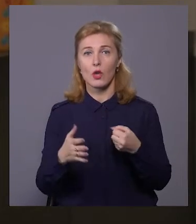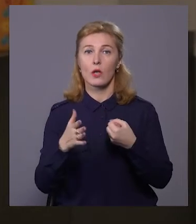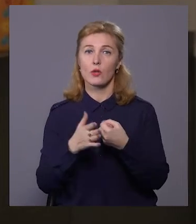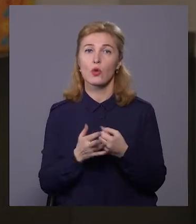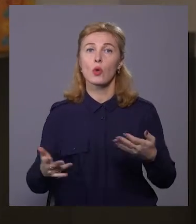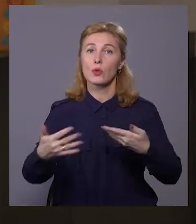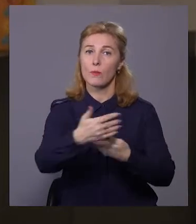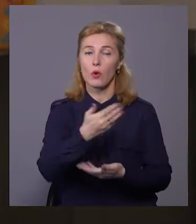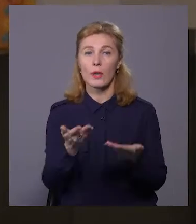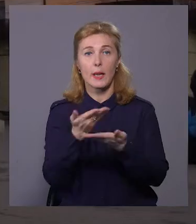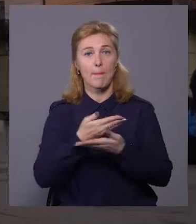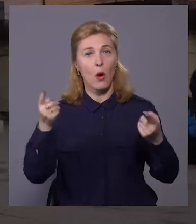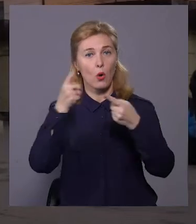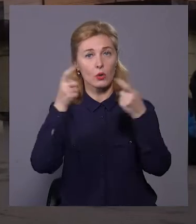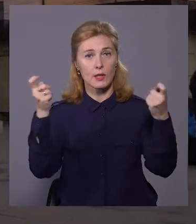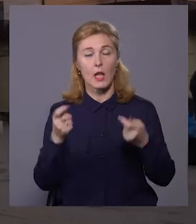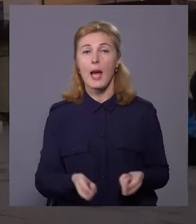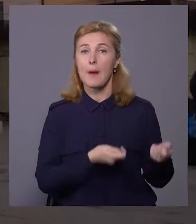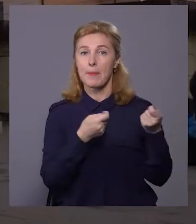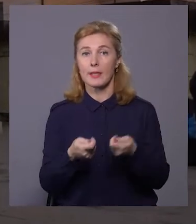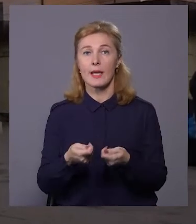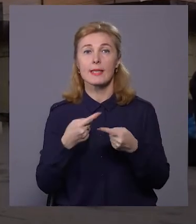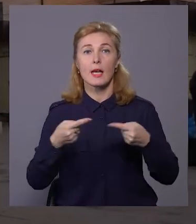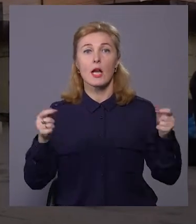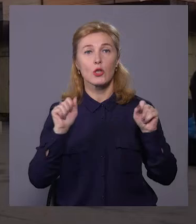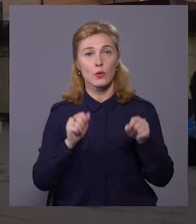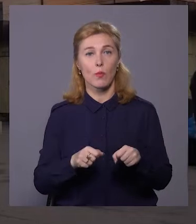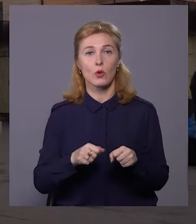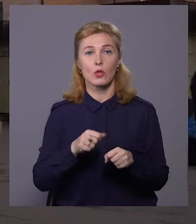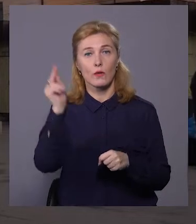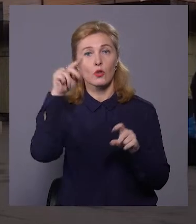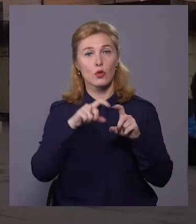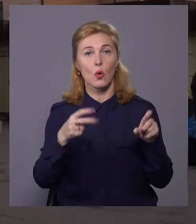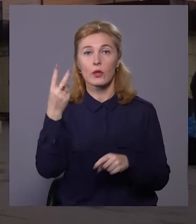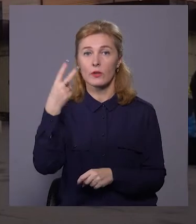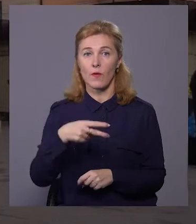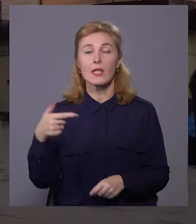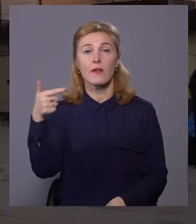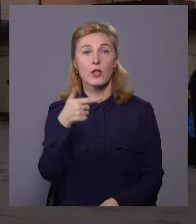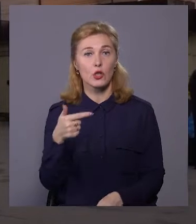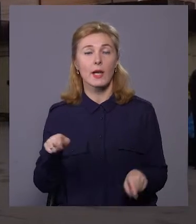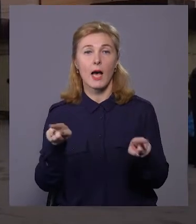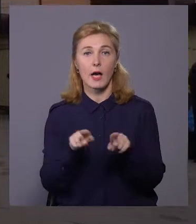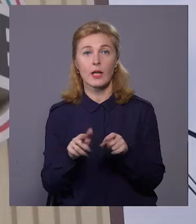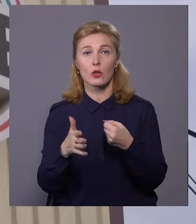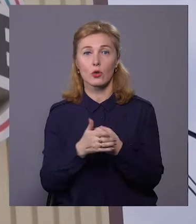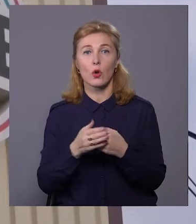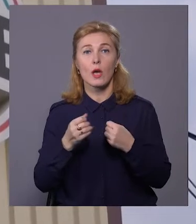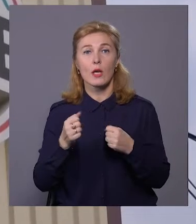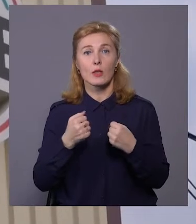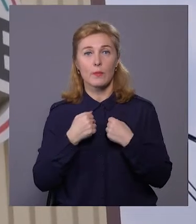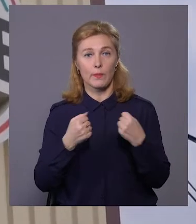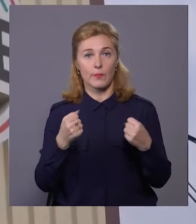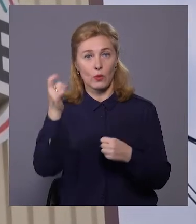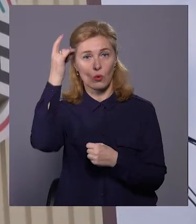збору, який ми оголосили. Принести необхідні речі можна у ЗОЖ номер 20, що в мікрорайоні Гречани, а також до спортивно-культурного центру